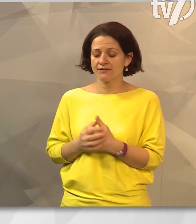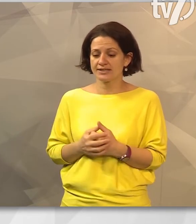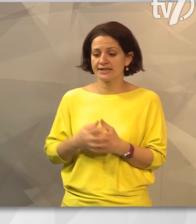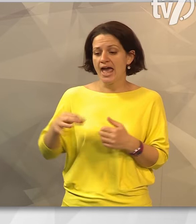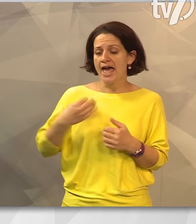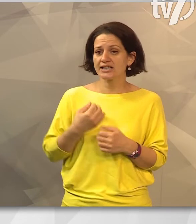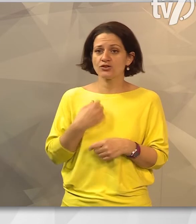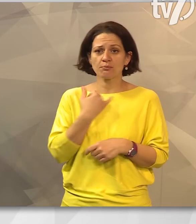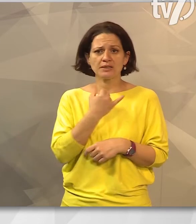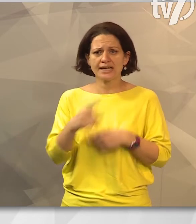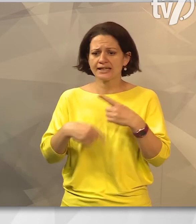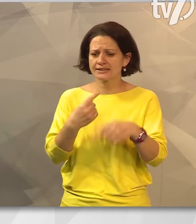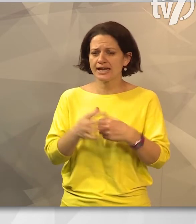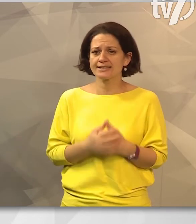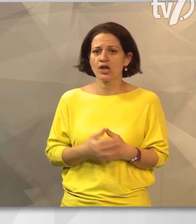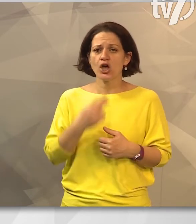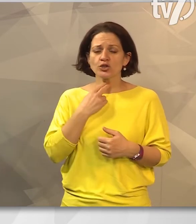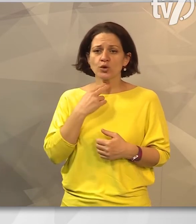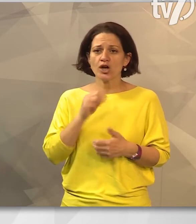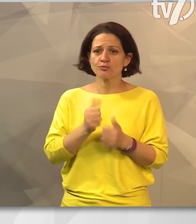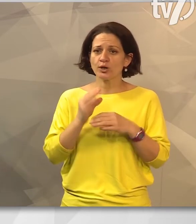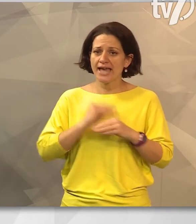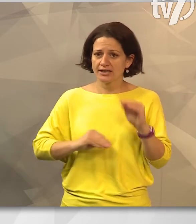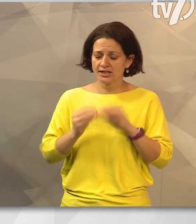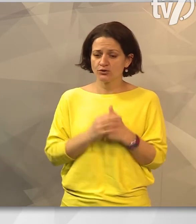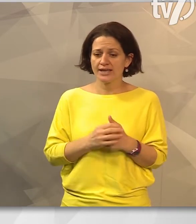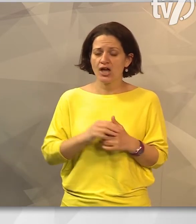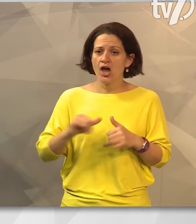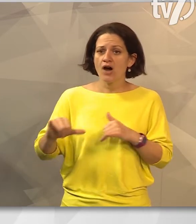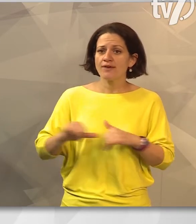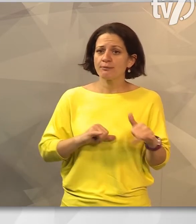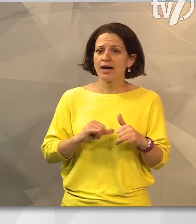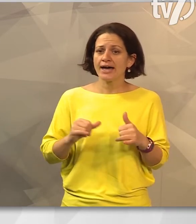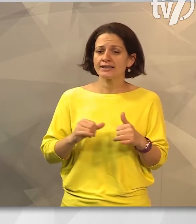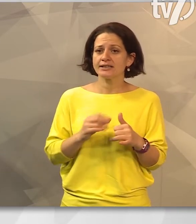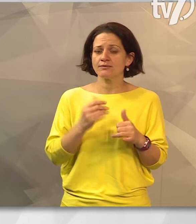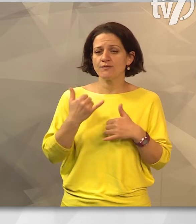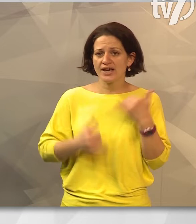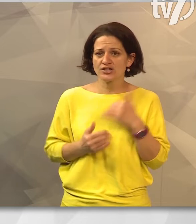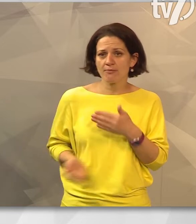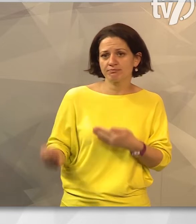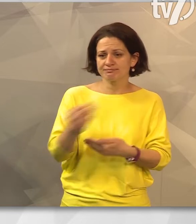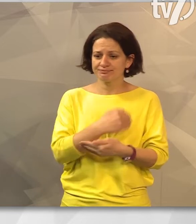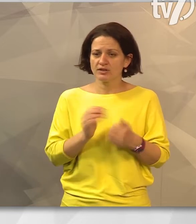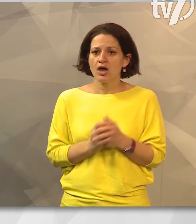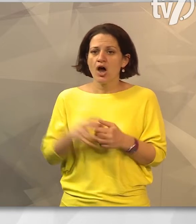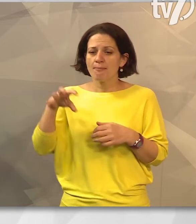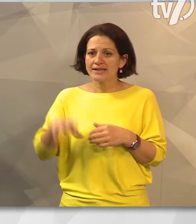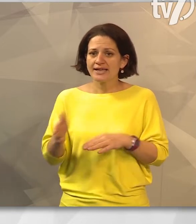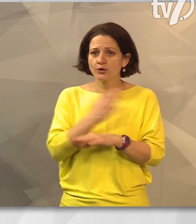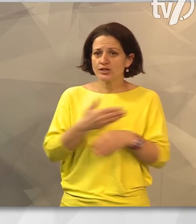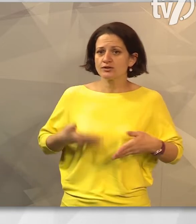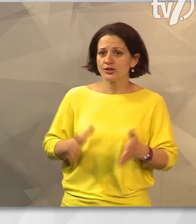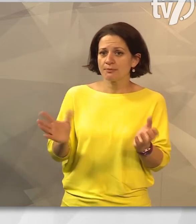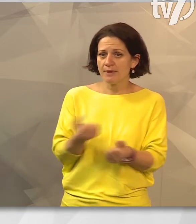Az Egészség Minden Generációnak Gyulai Sportegyesület a februári verseny teljes bevételét a megyei koraszülöttmentés